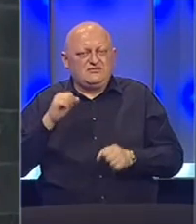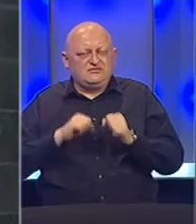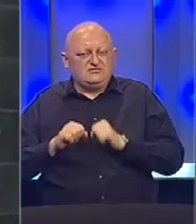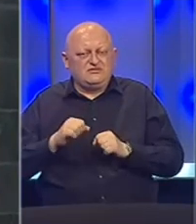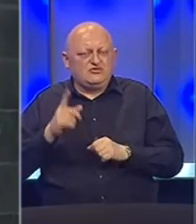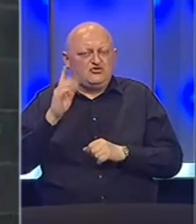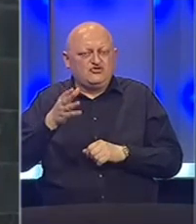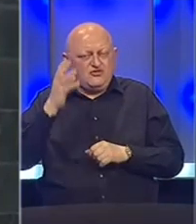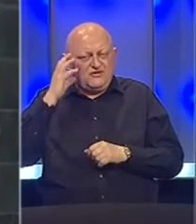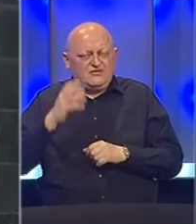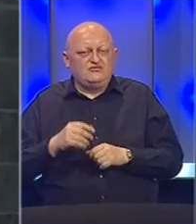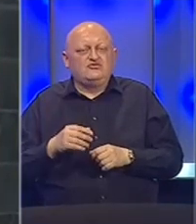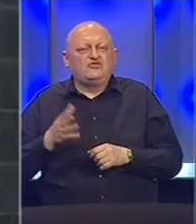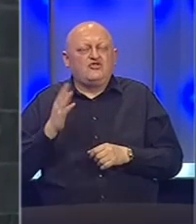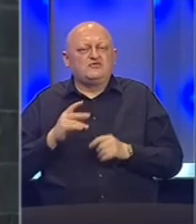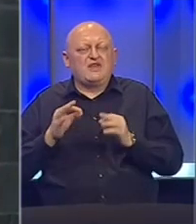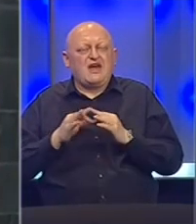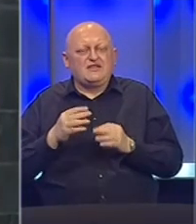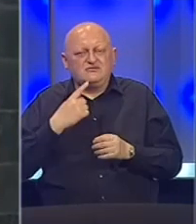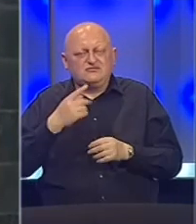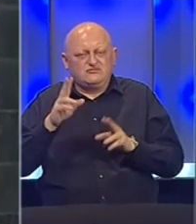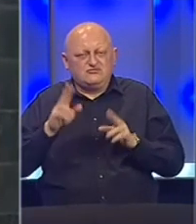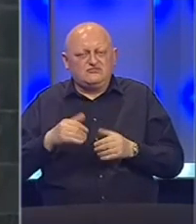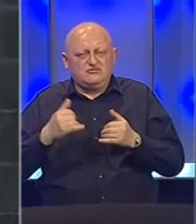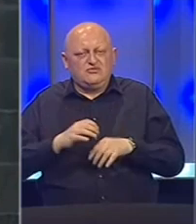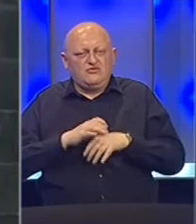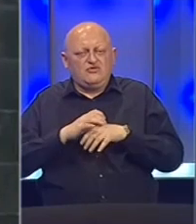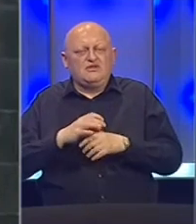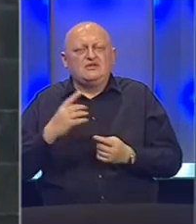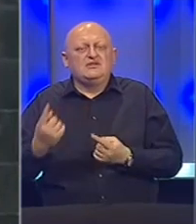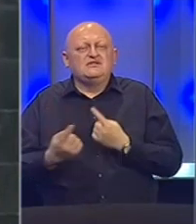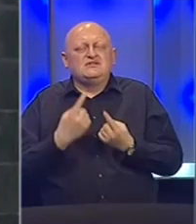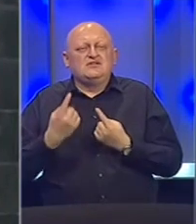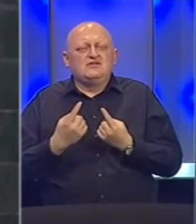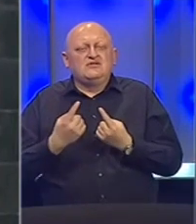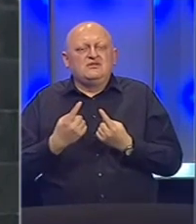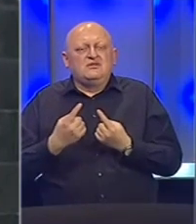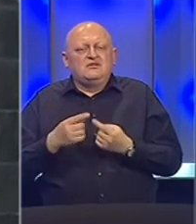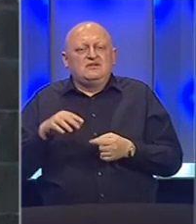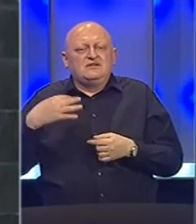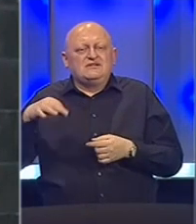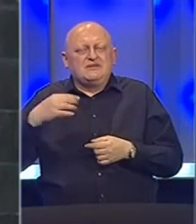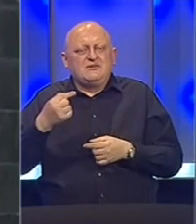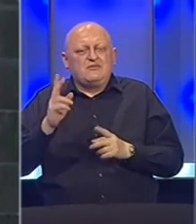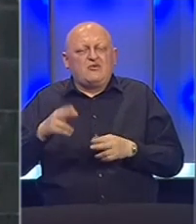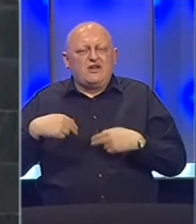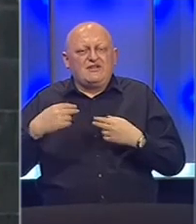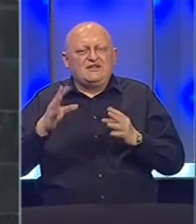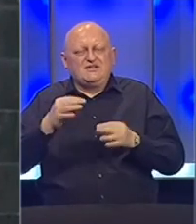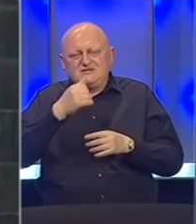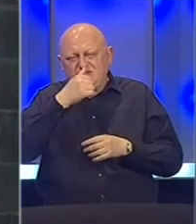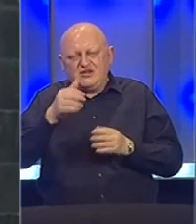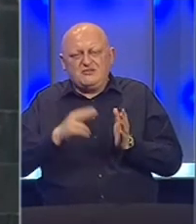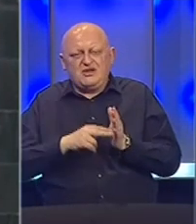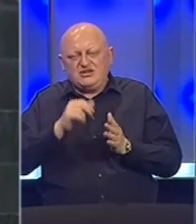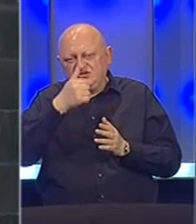odnosno vlade. Gospodine Adamović, kazali ste da se može sada dovesti situacija da firma Srebrna Malna mora vratiti 10 miliona maraka.